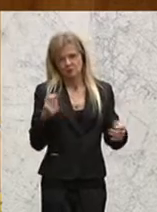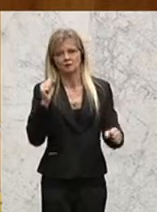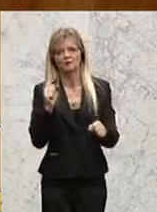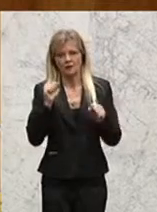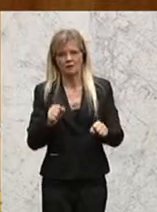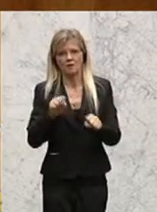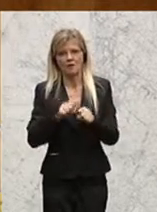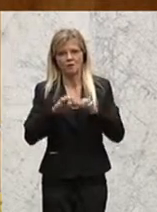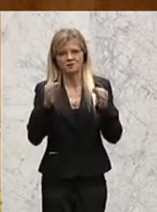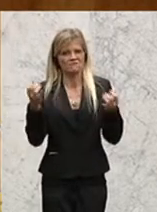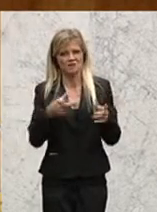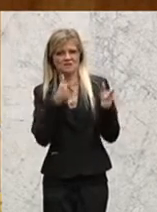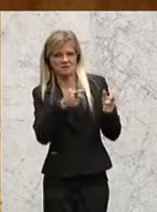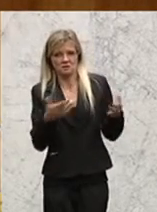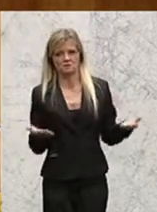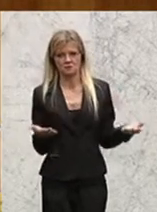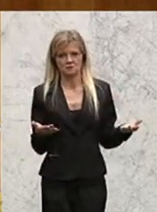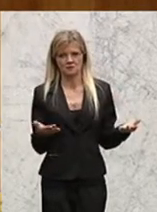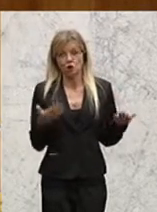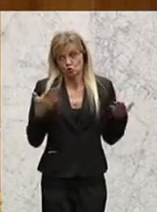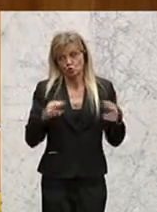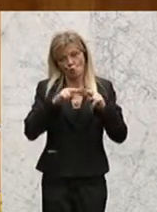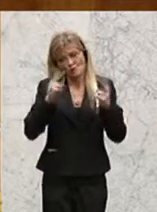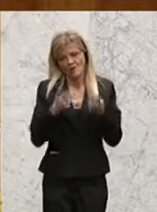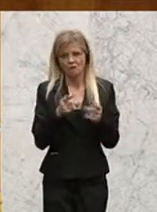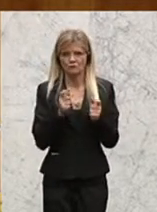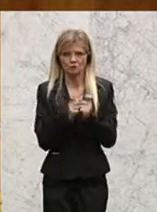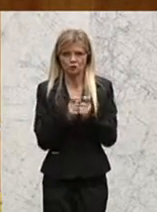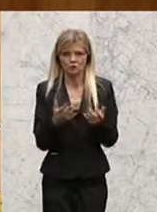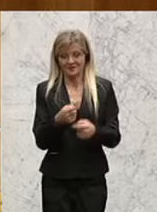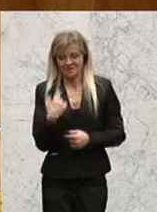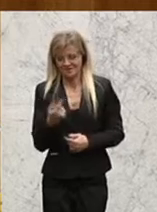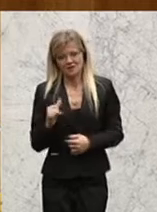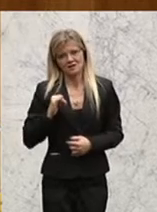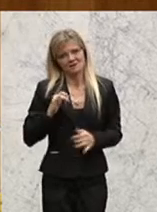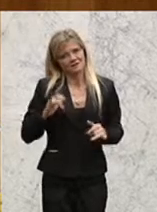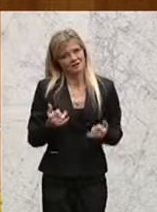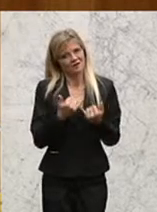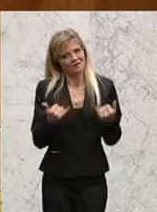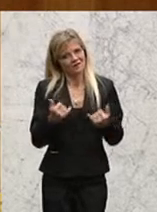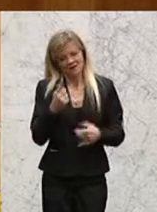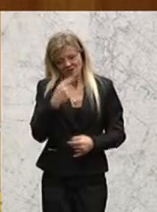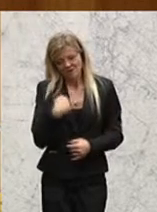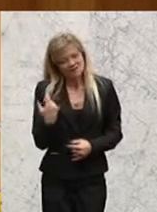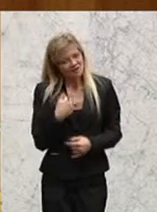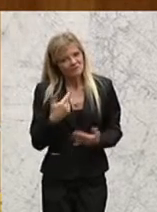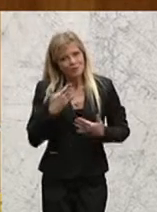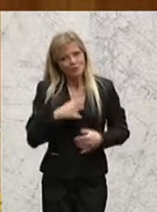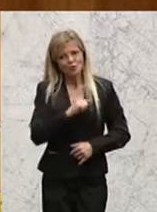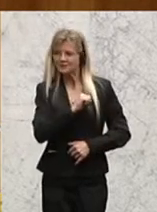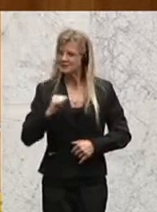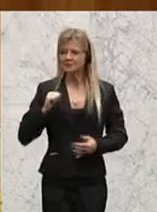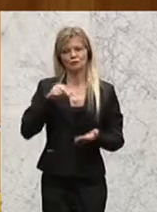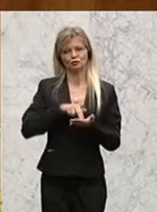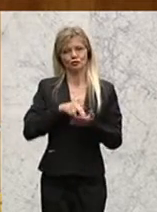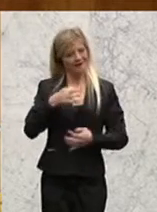unserer Welt. Und das Interesse, das wir haben, ist aber, dass wir eigenständig werden. Dass wir unsere eigene Energie